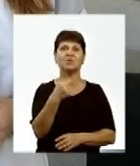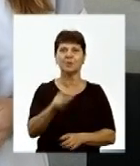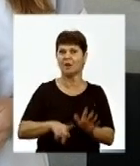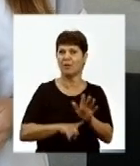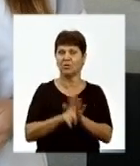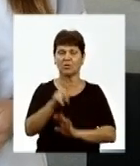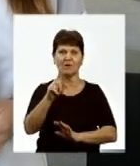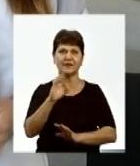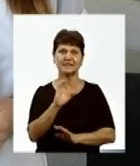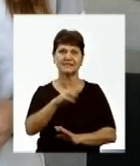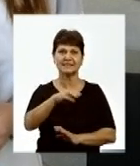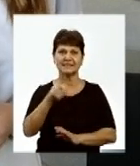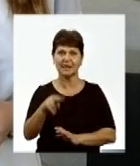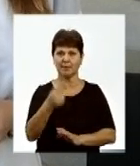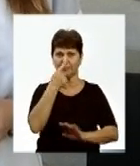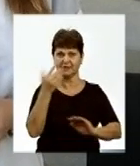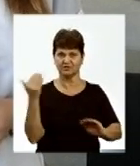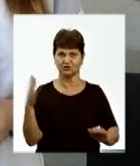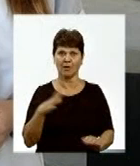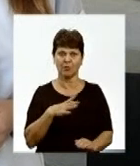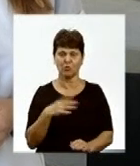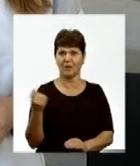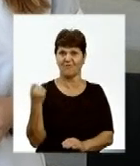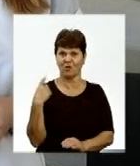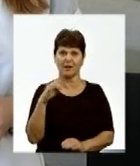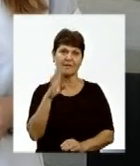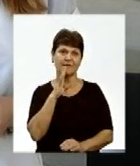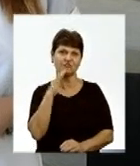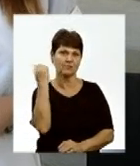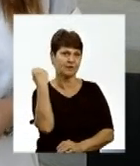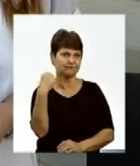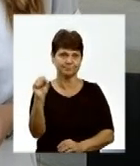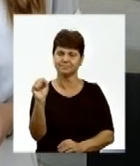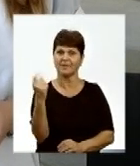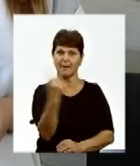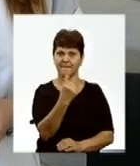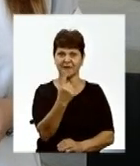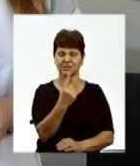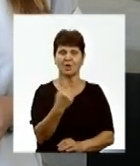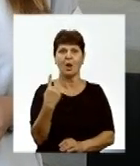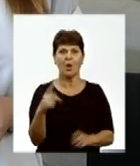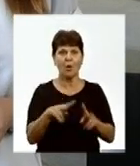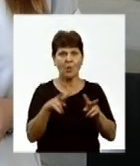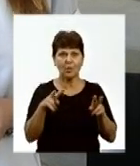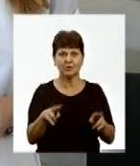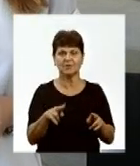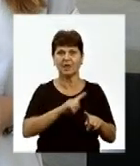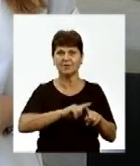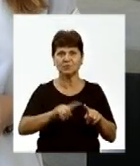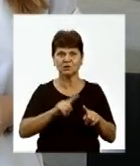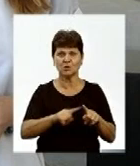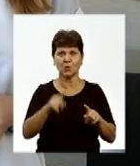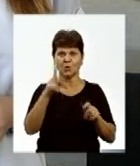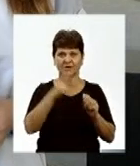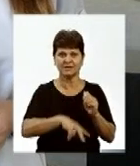України зі степу, котрий нещодавно проходив в Одесі, де дівчата вибороли першість. Однак вже зовсім скоро, в кінці